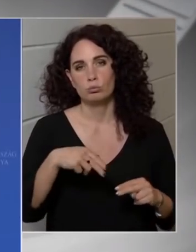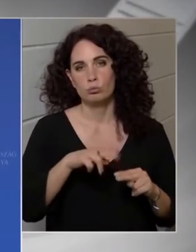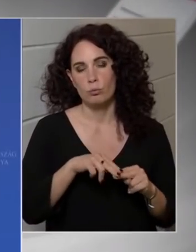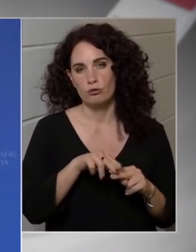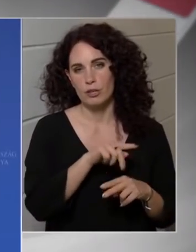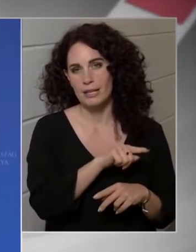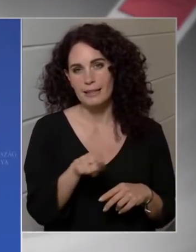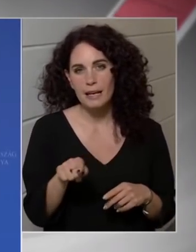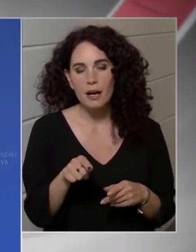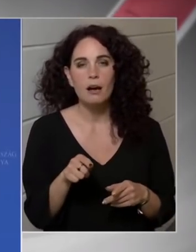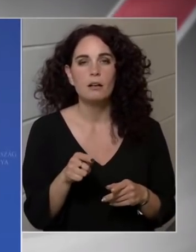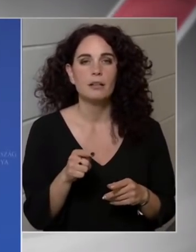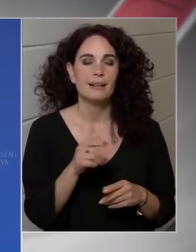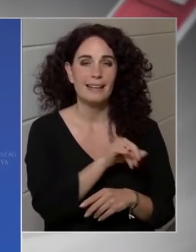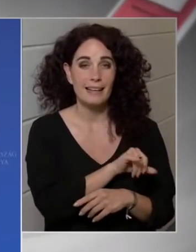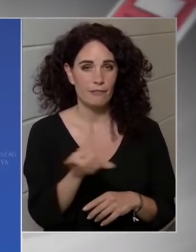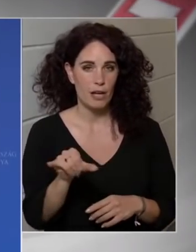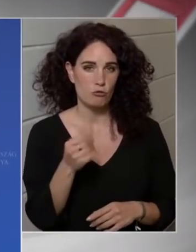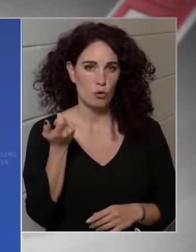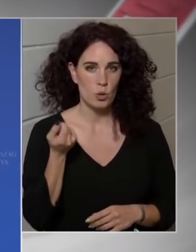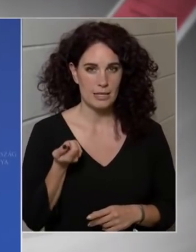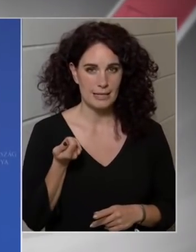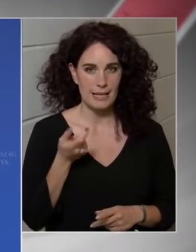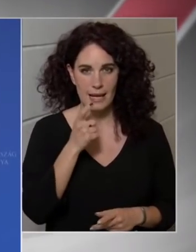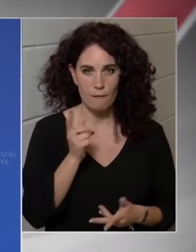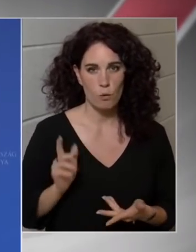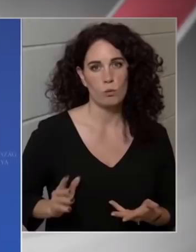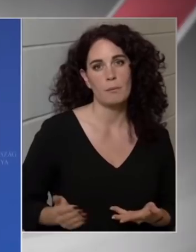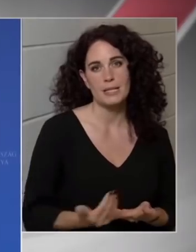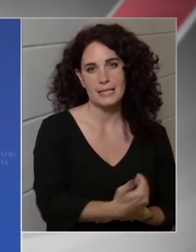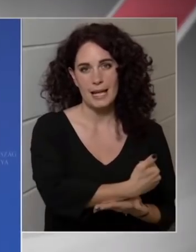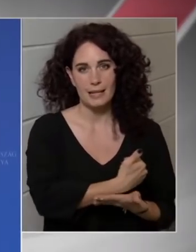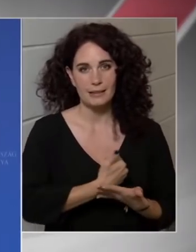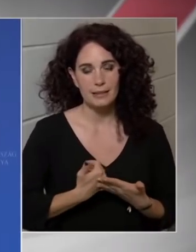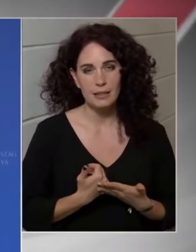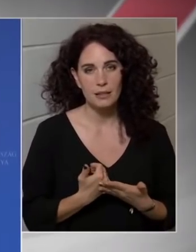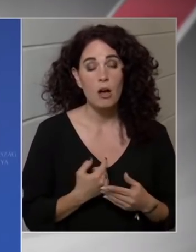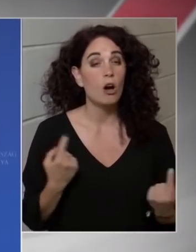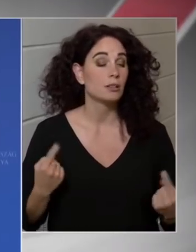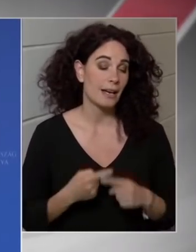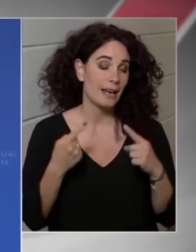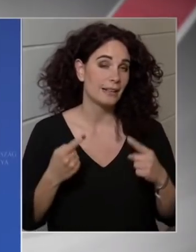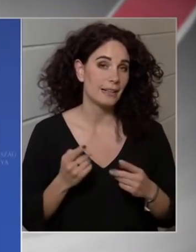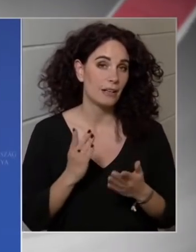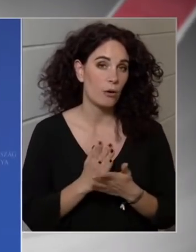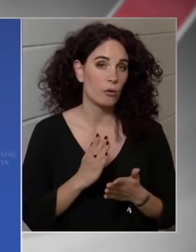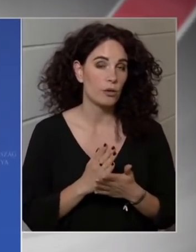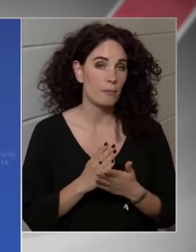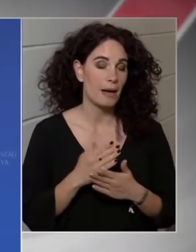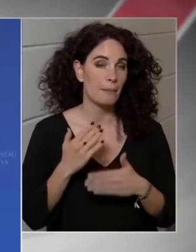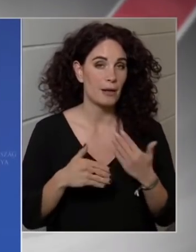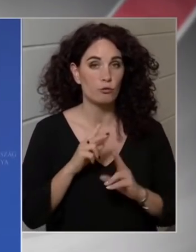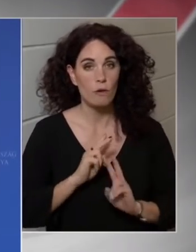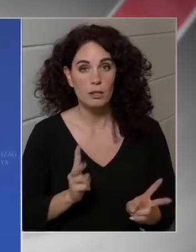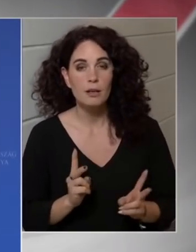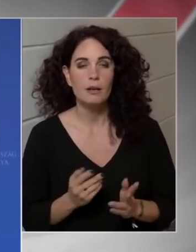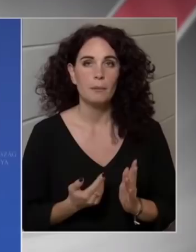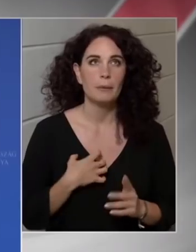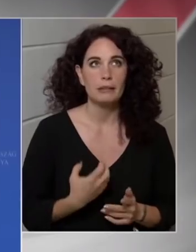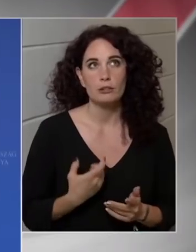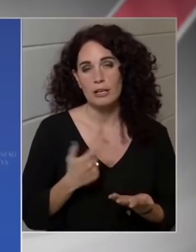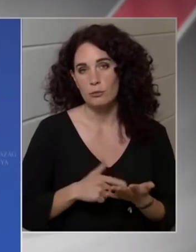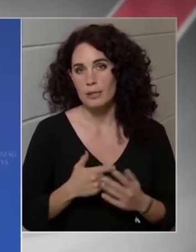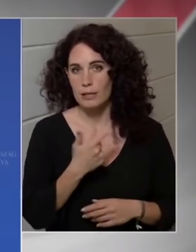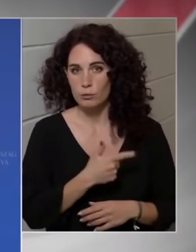összegeket szedünk be, annak ellenére, hogy május vége van, azért mégiscsak 2022